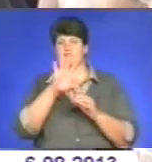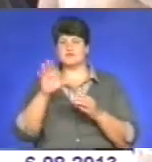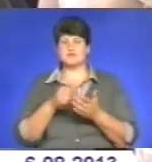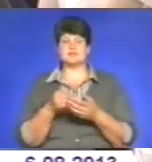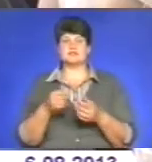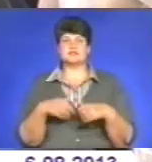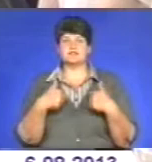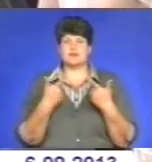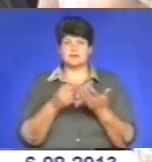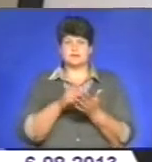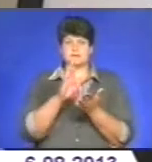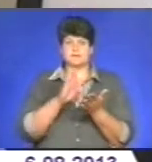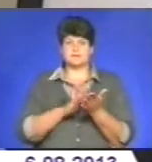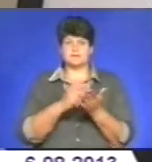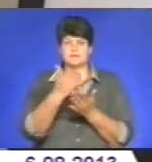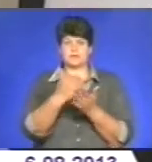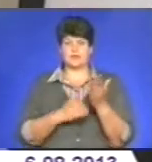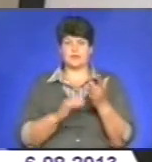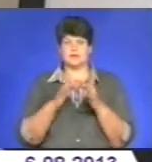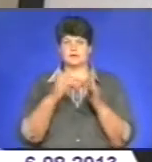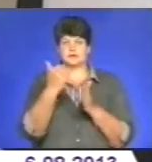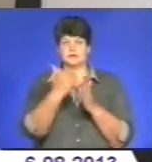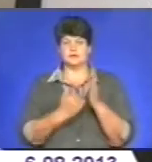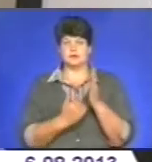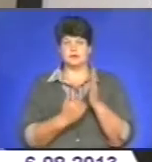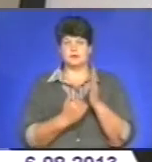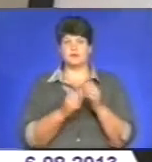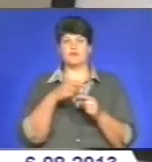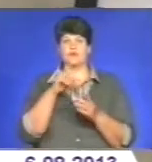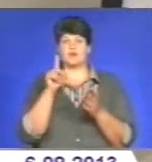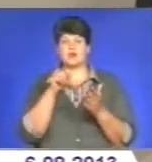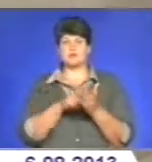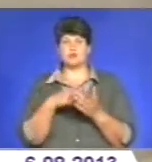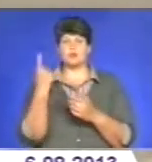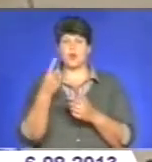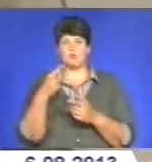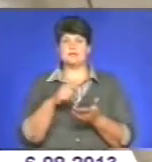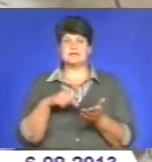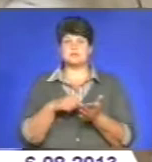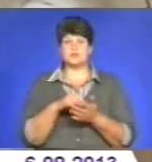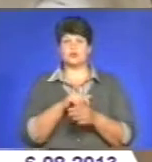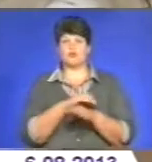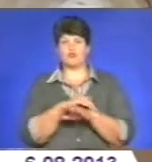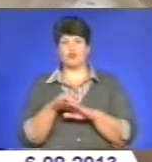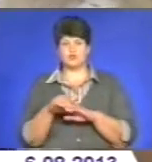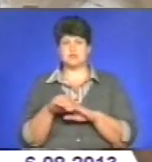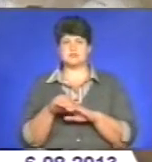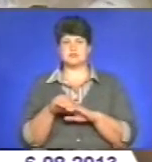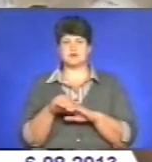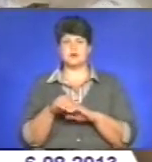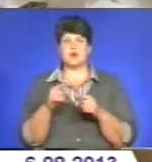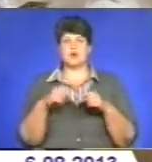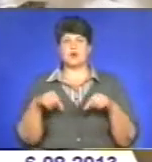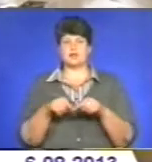спеціалісти центру вносять у спеціальну електронну картку. Вказуємо область, місто, проживання, вулицю, адресу, оскільки орган